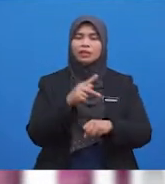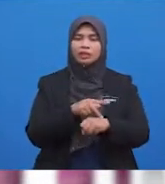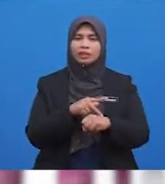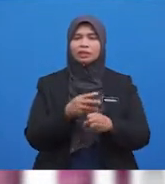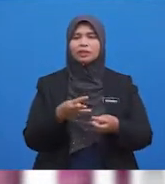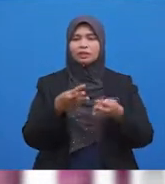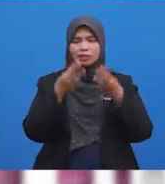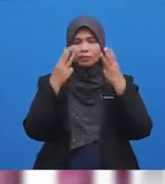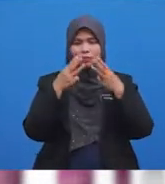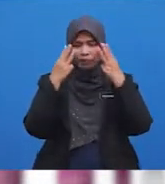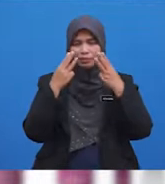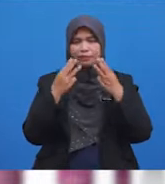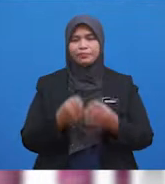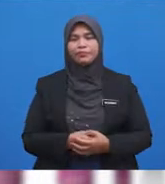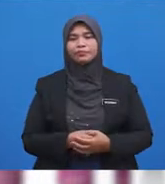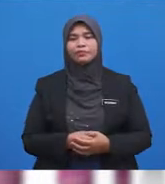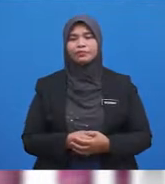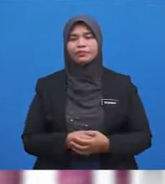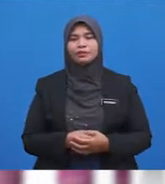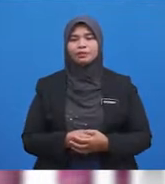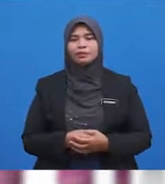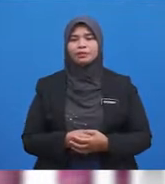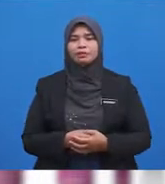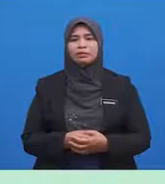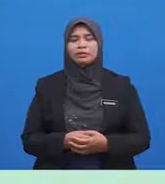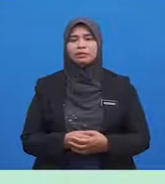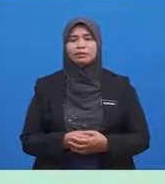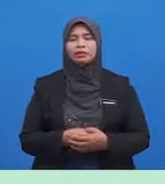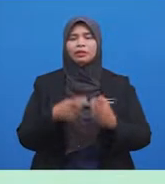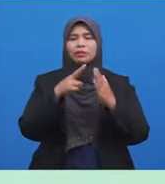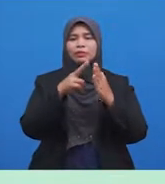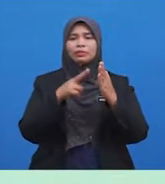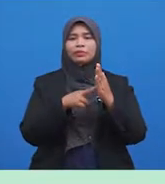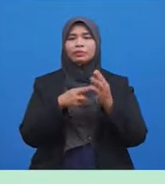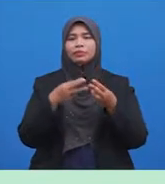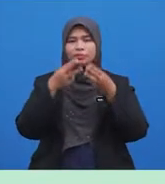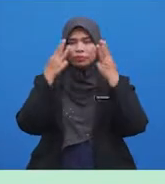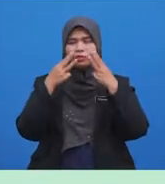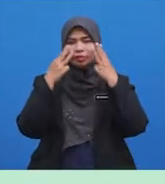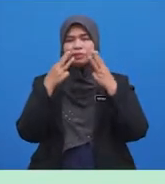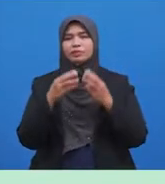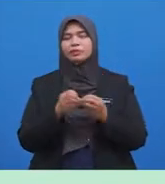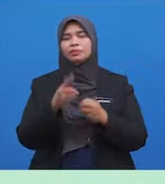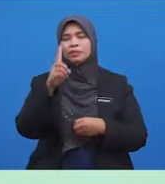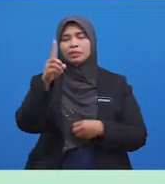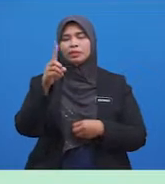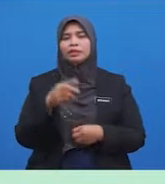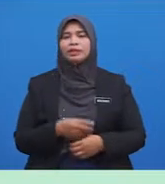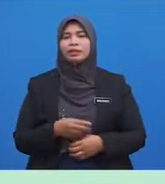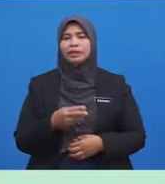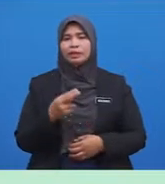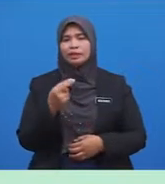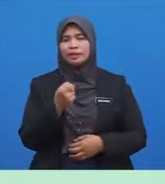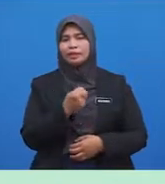Ketika Mengambil Wuduk Rukun Wuduk Yang Yang Pertama